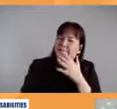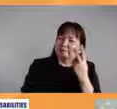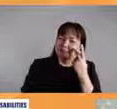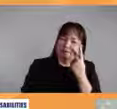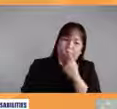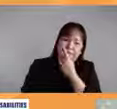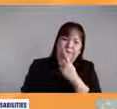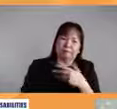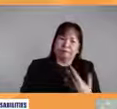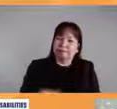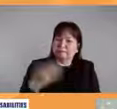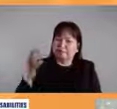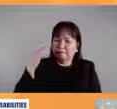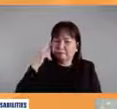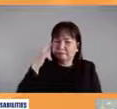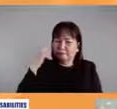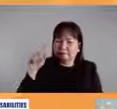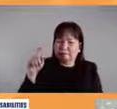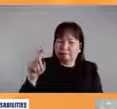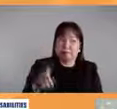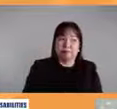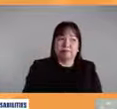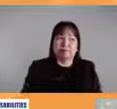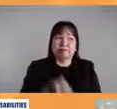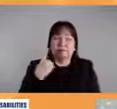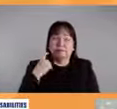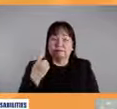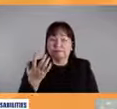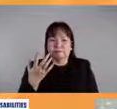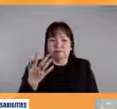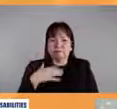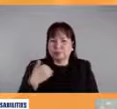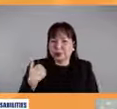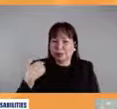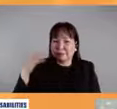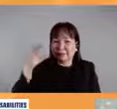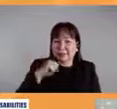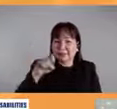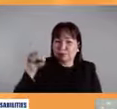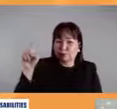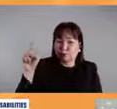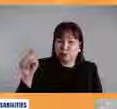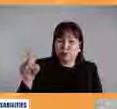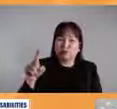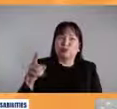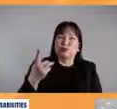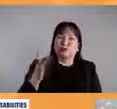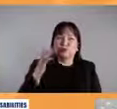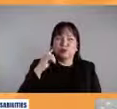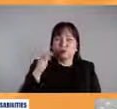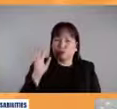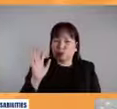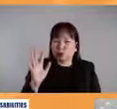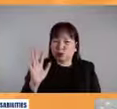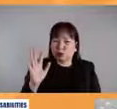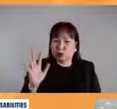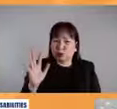Sir Ranil, meron kanina po hindi ko natanong sa inyo. Ano din po yung inyong ngayong mga